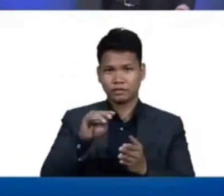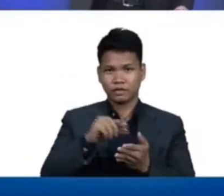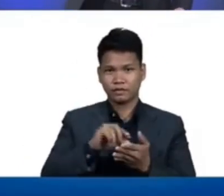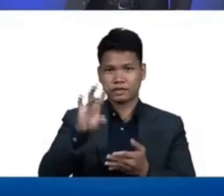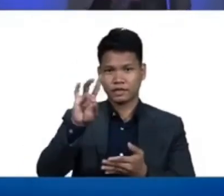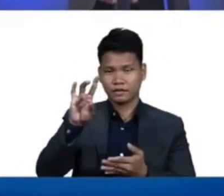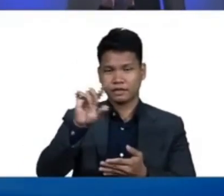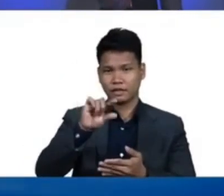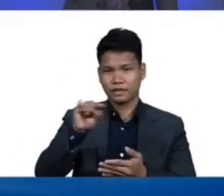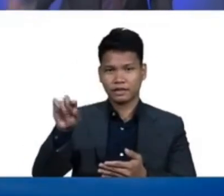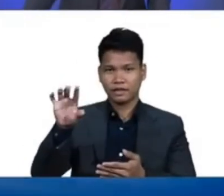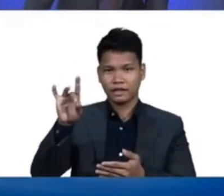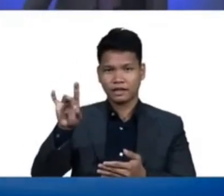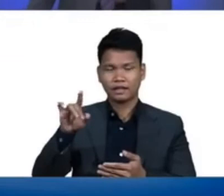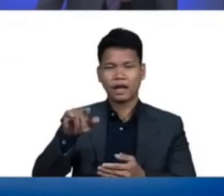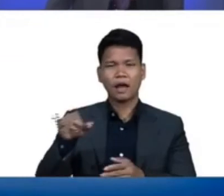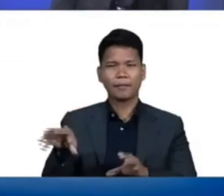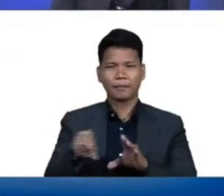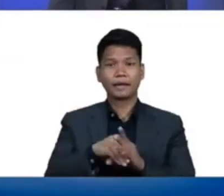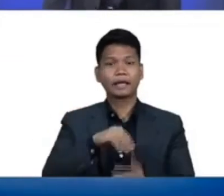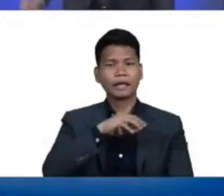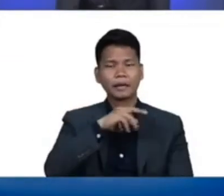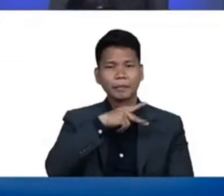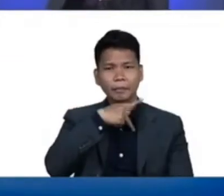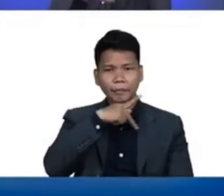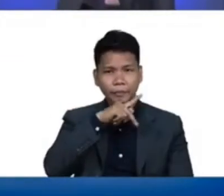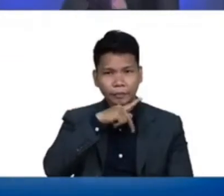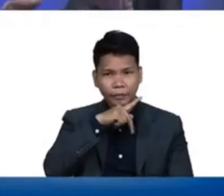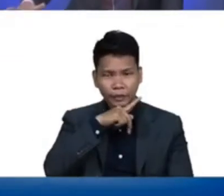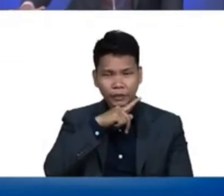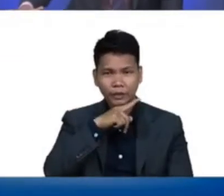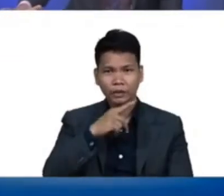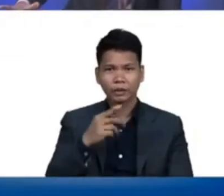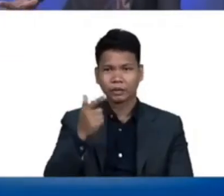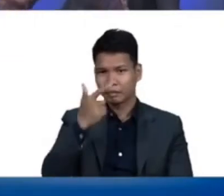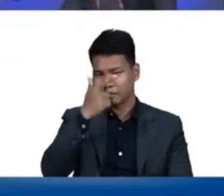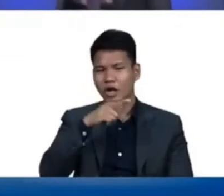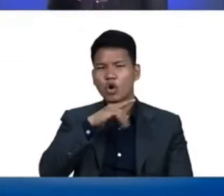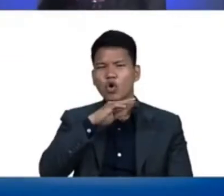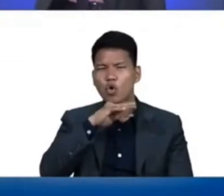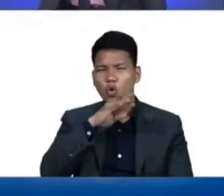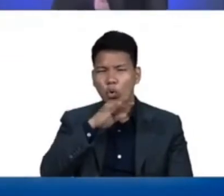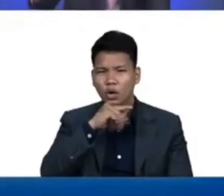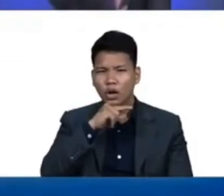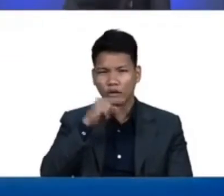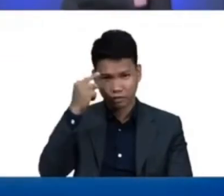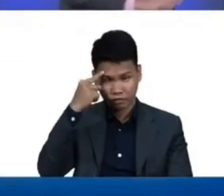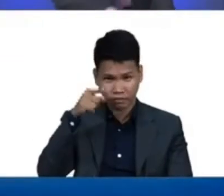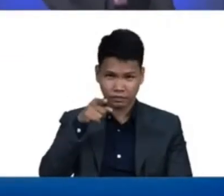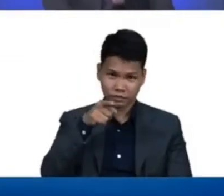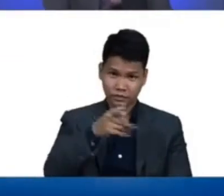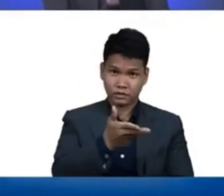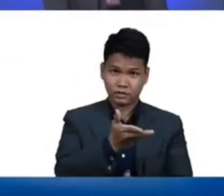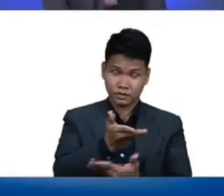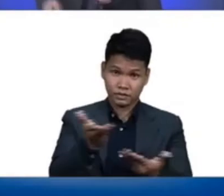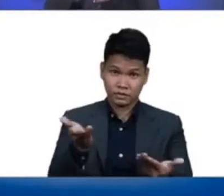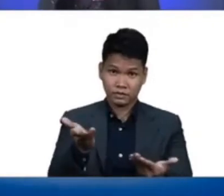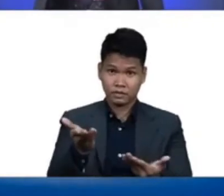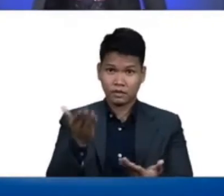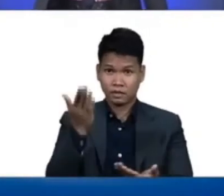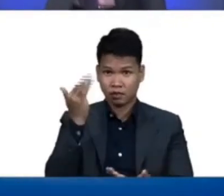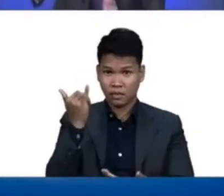also the swine is unclean for you karumaldumal para sa inyo